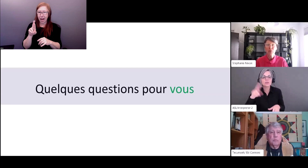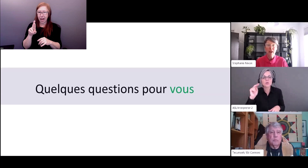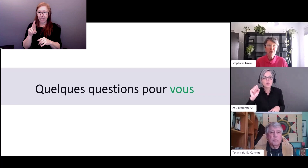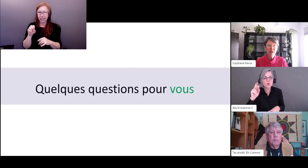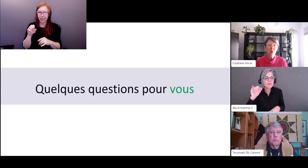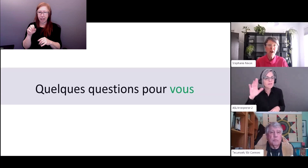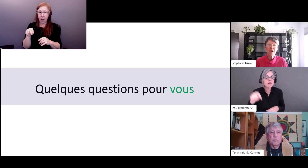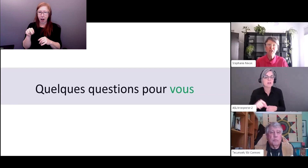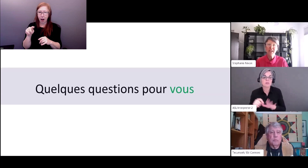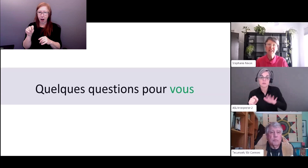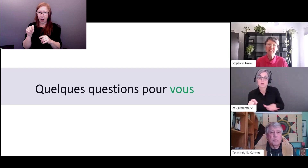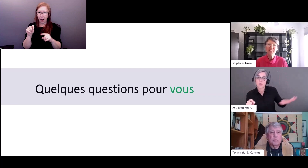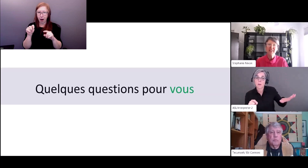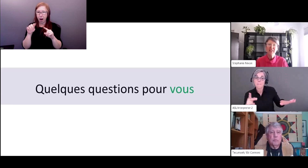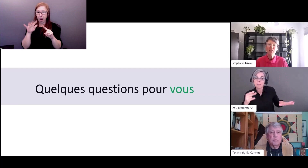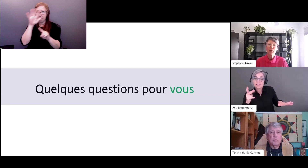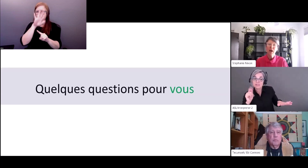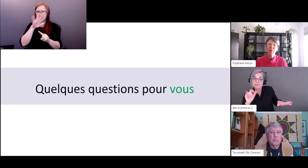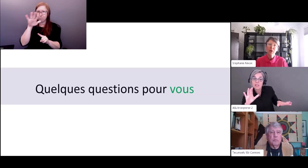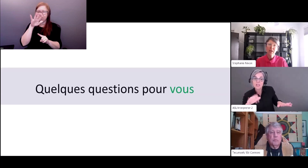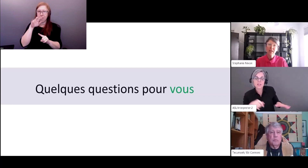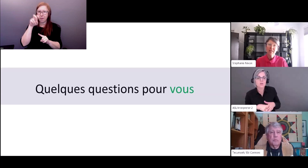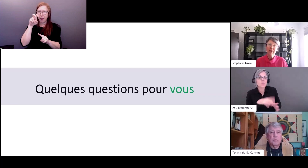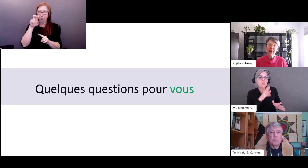la côte ouest